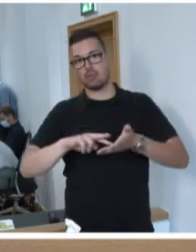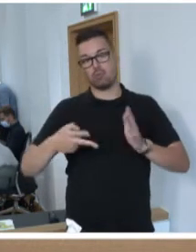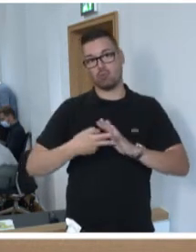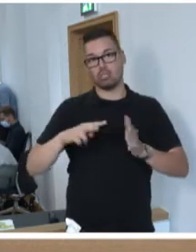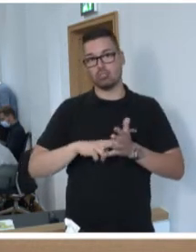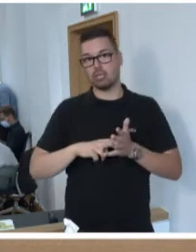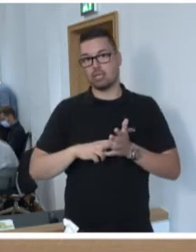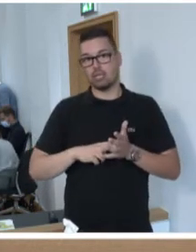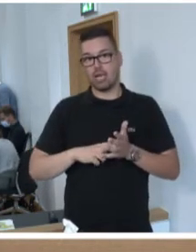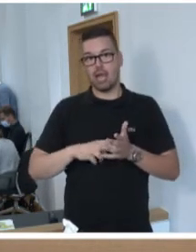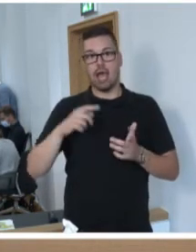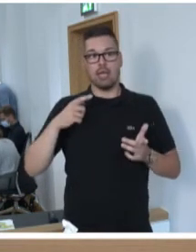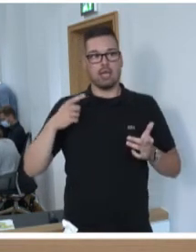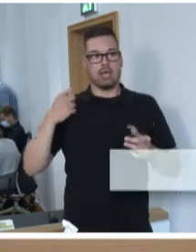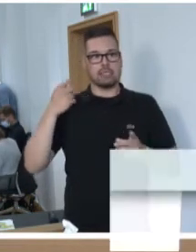Ernstfall.